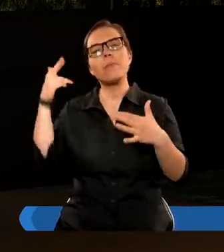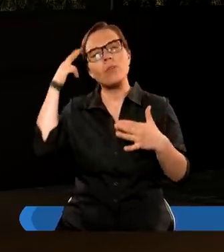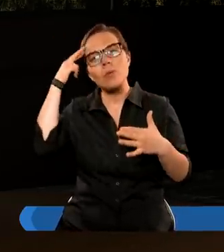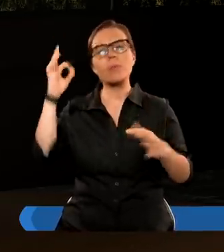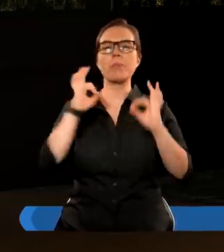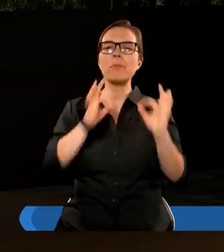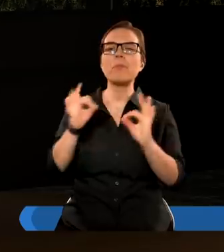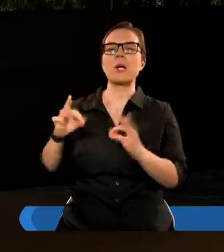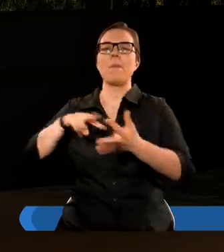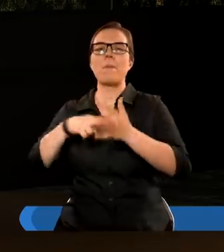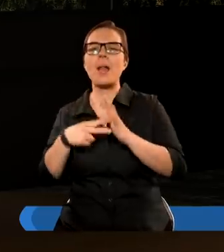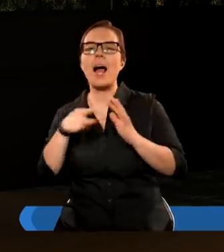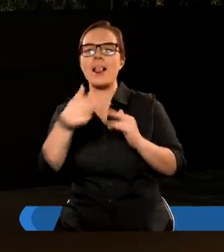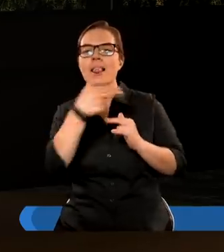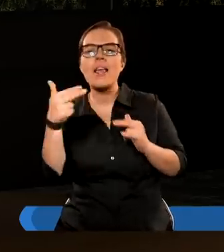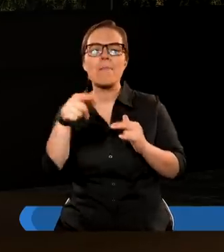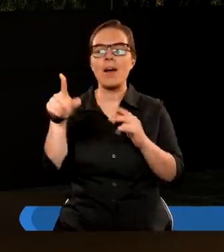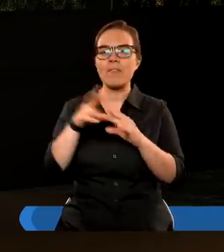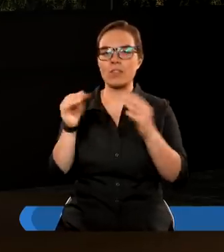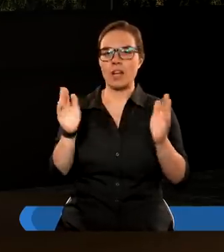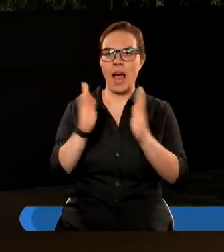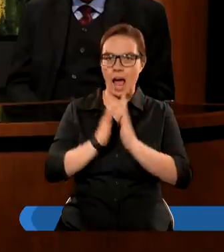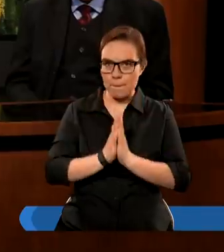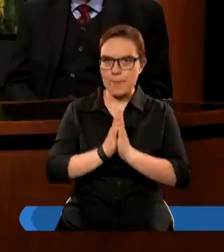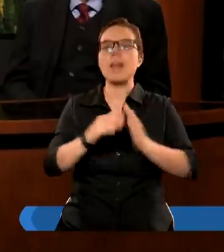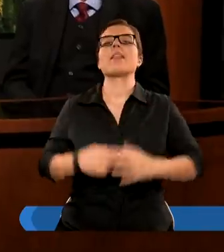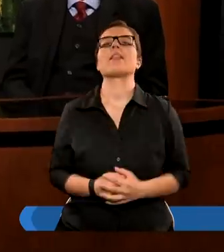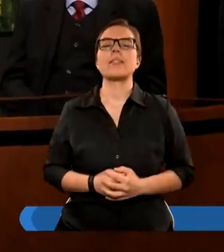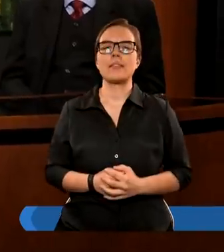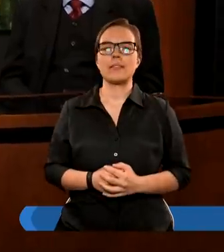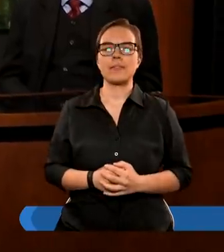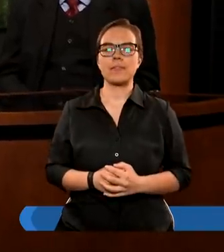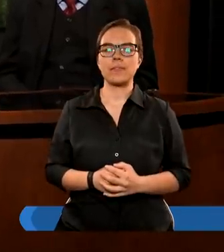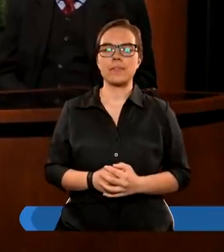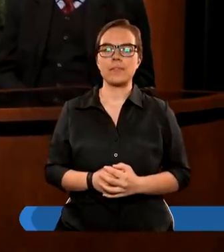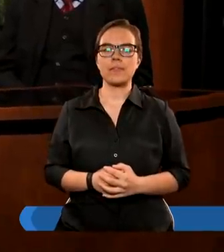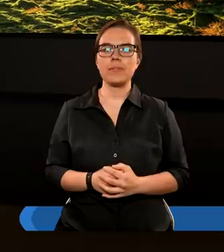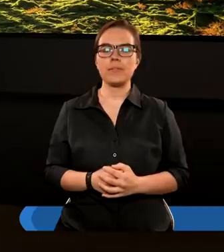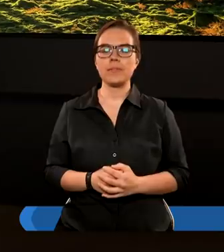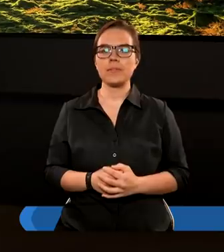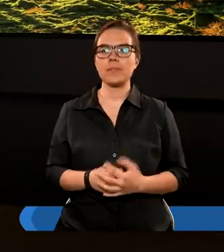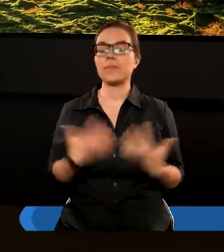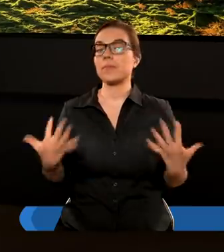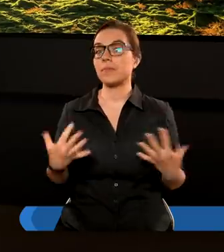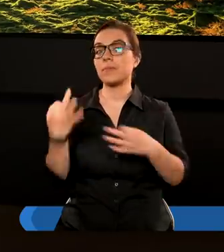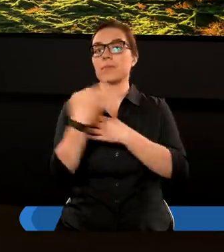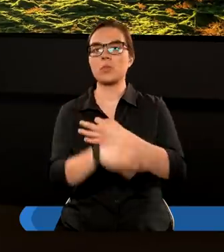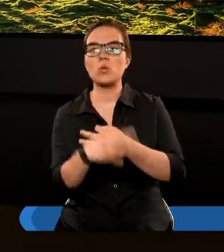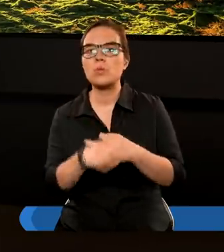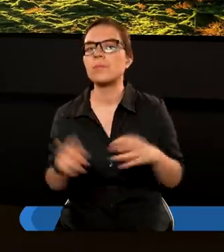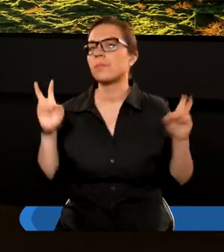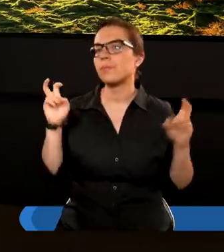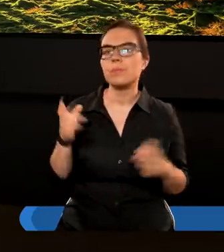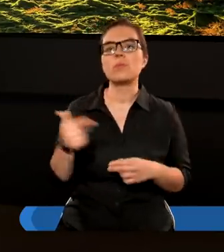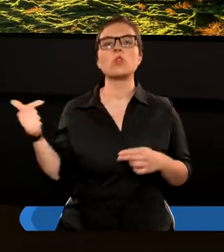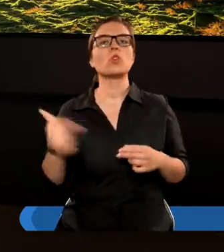najpiękniej i najlepiej ten temat. Amen. Amen. Studium dotyczy